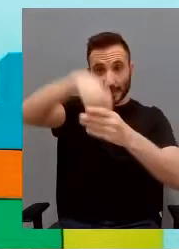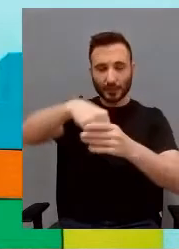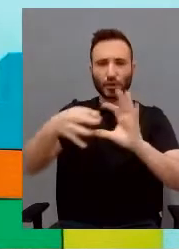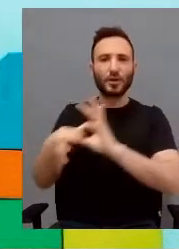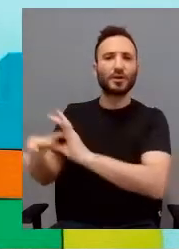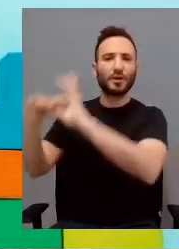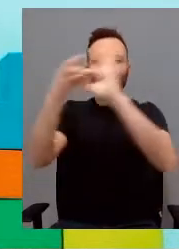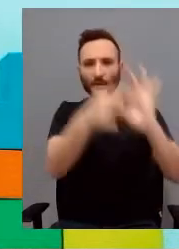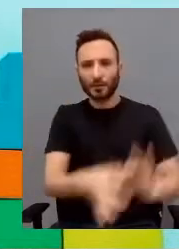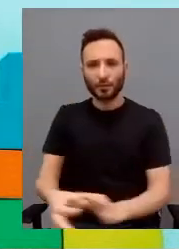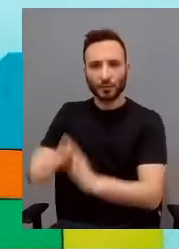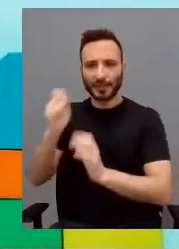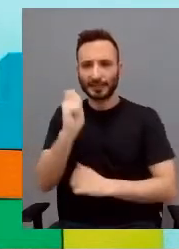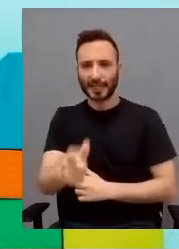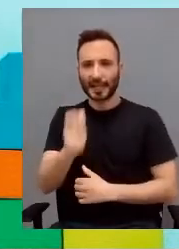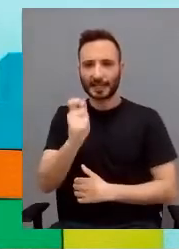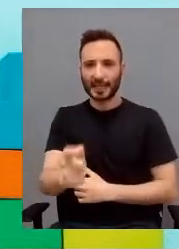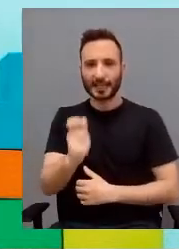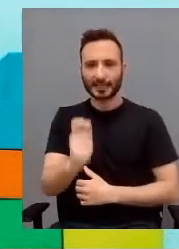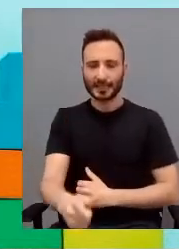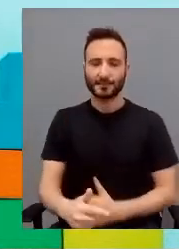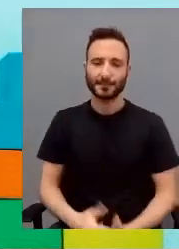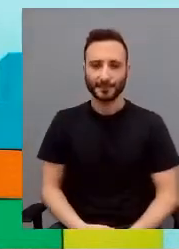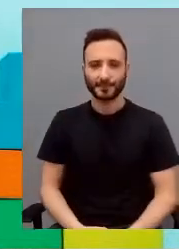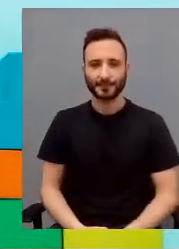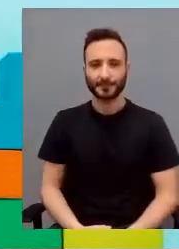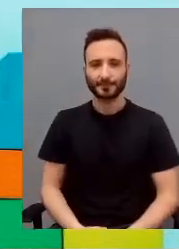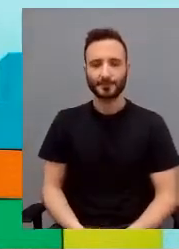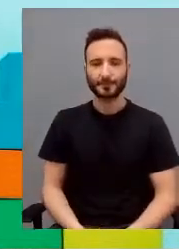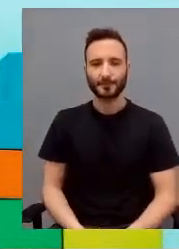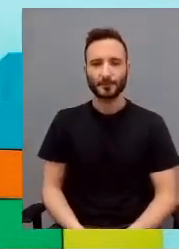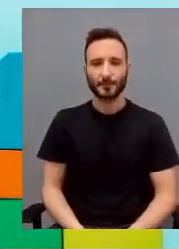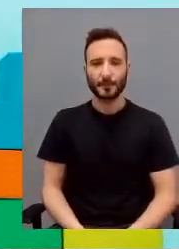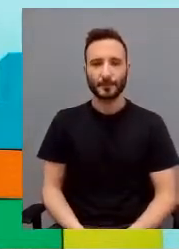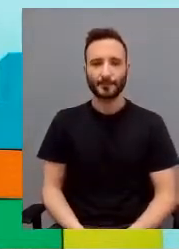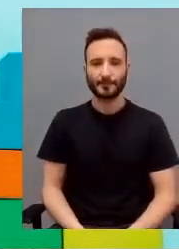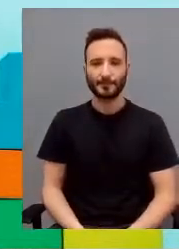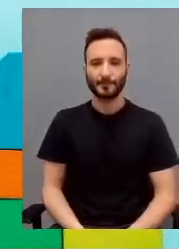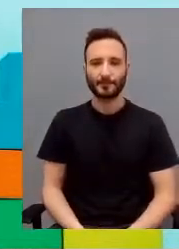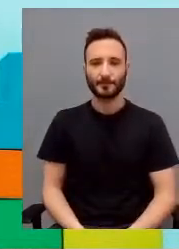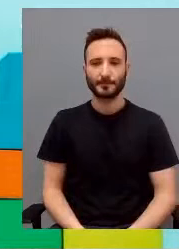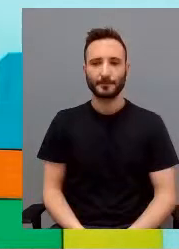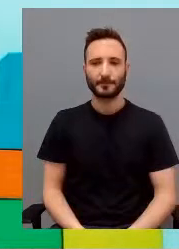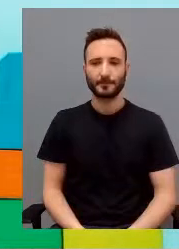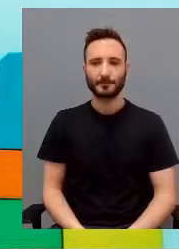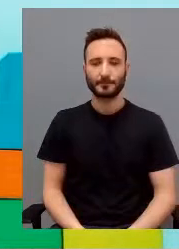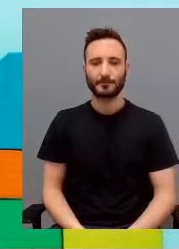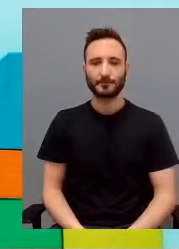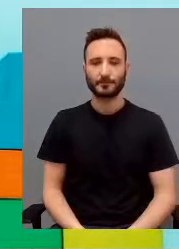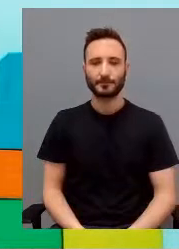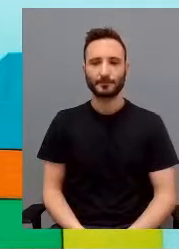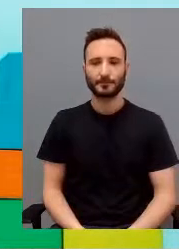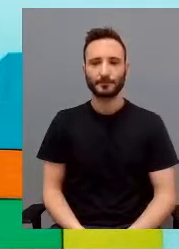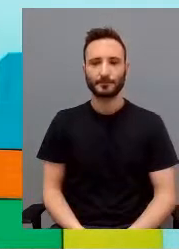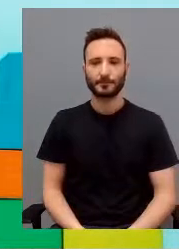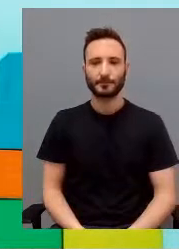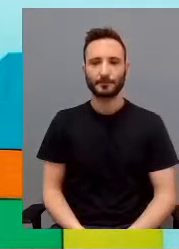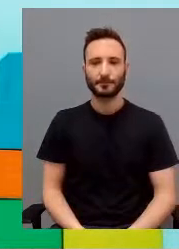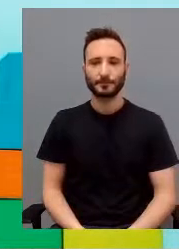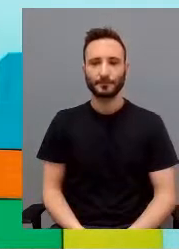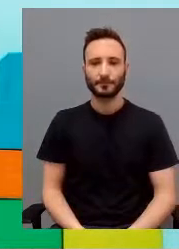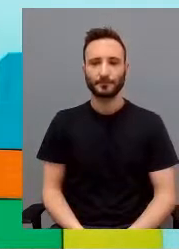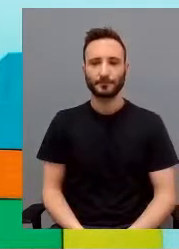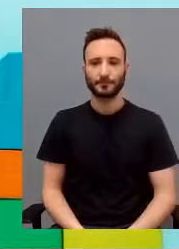Questo avviene attraverso delle riunioni quotidiane, delle supervisioni individuali e di